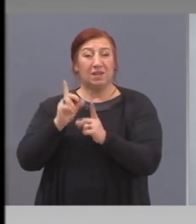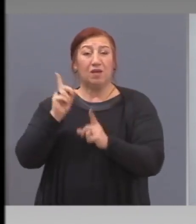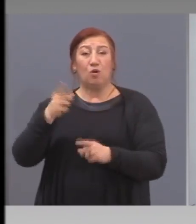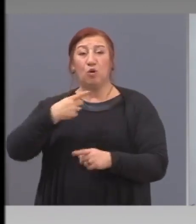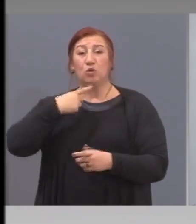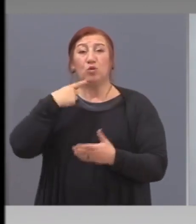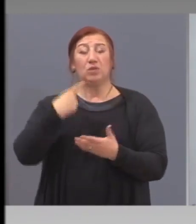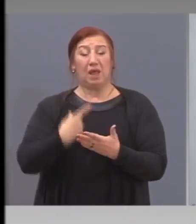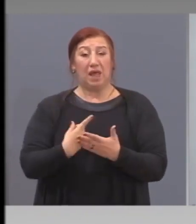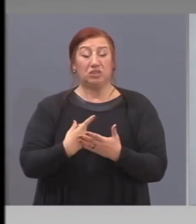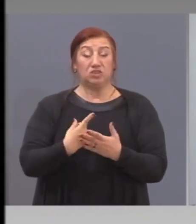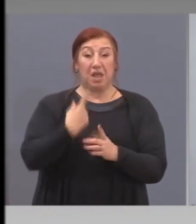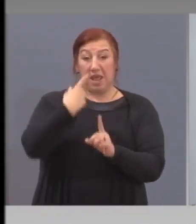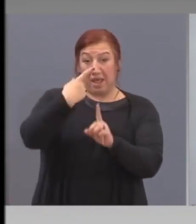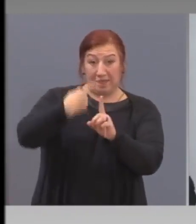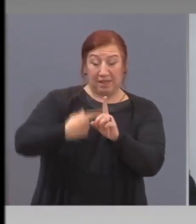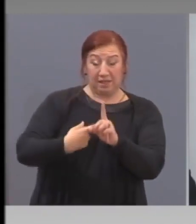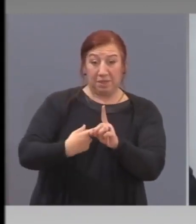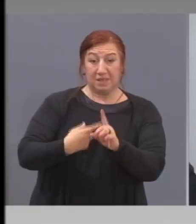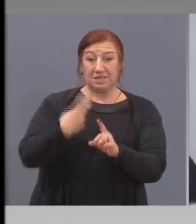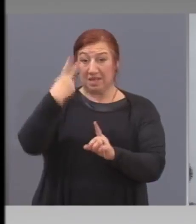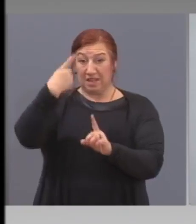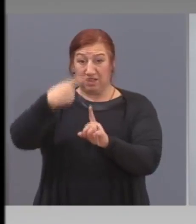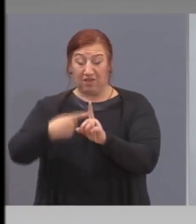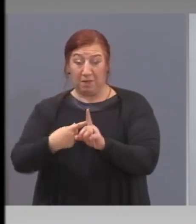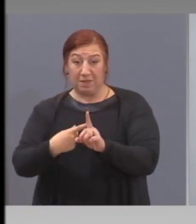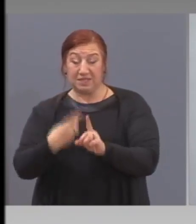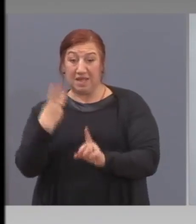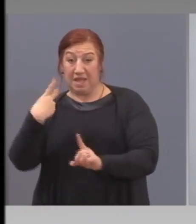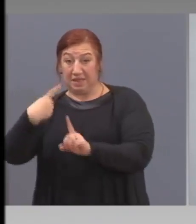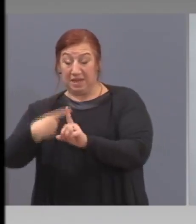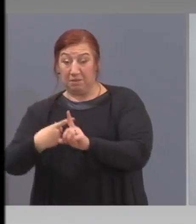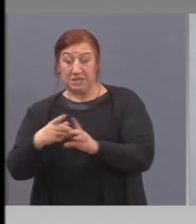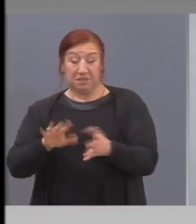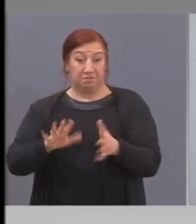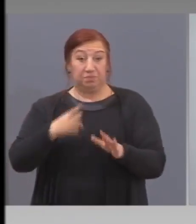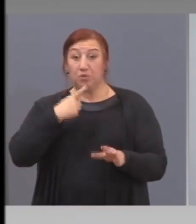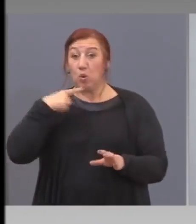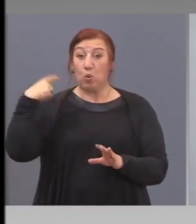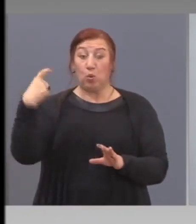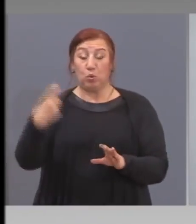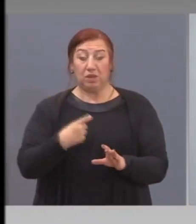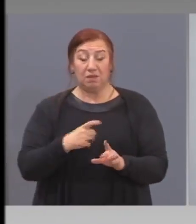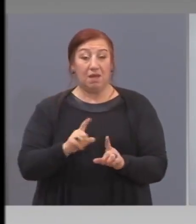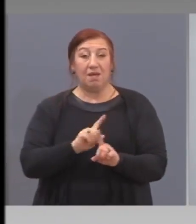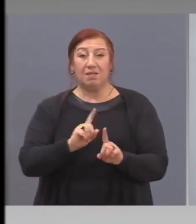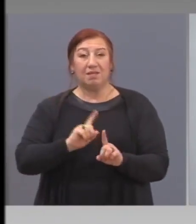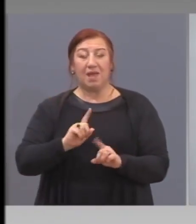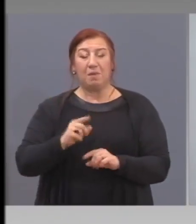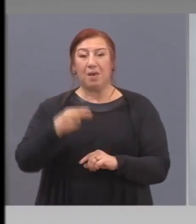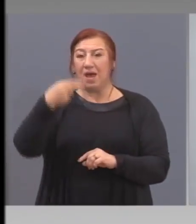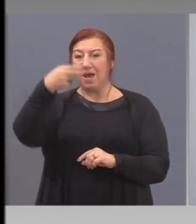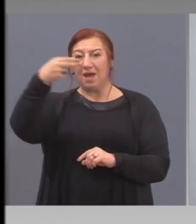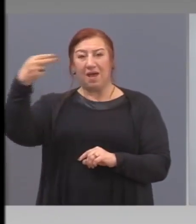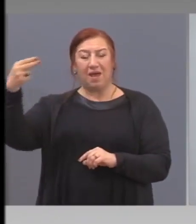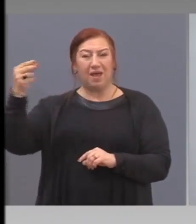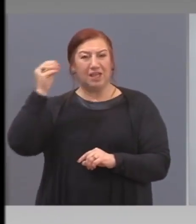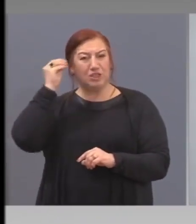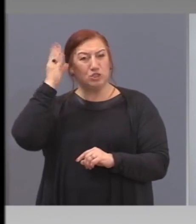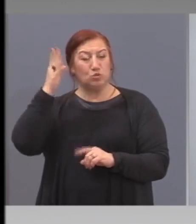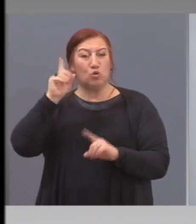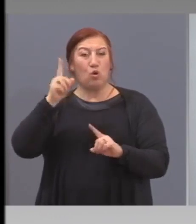месец, два, три година. Няма институт, който да каже